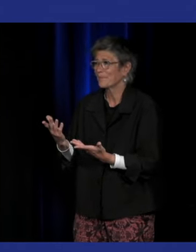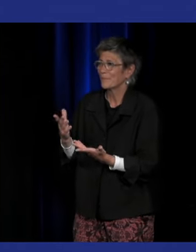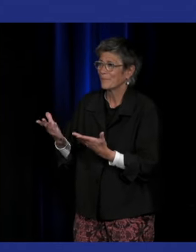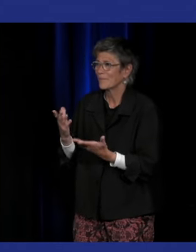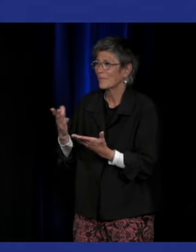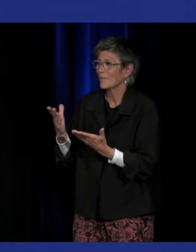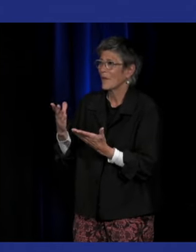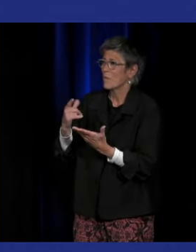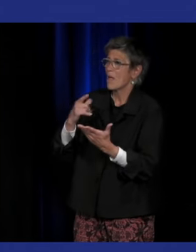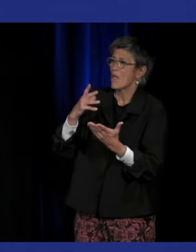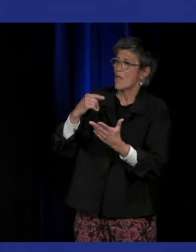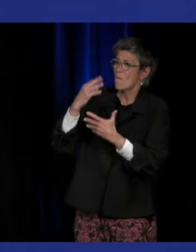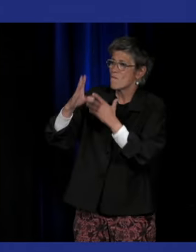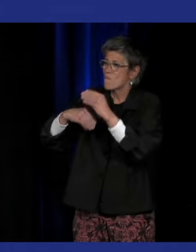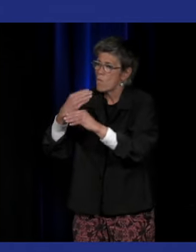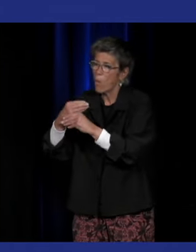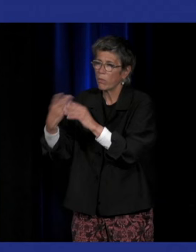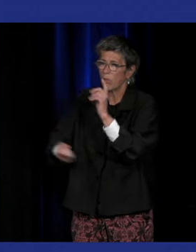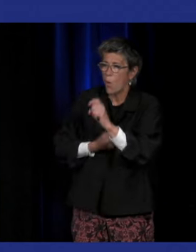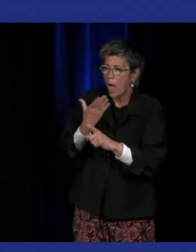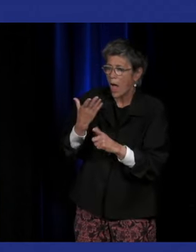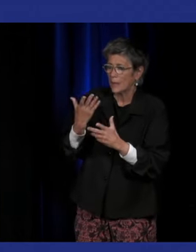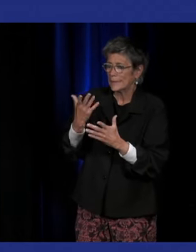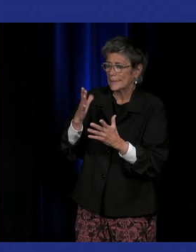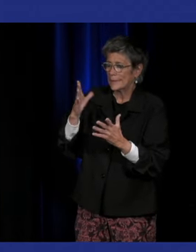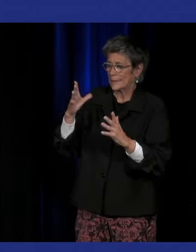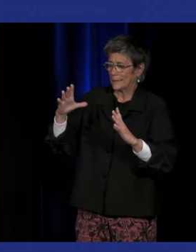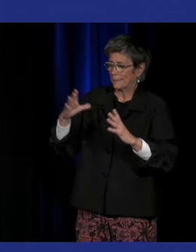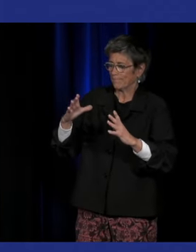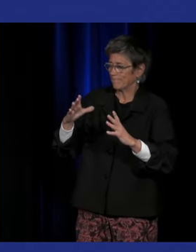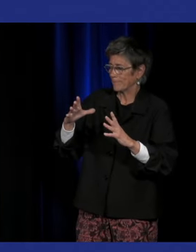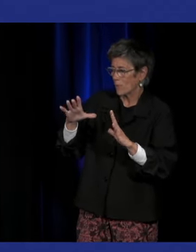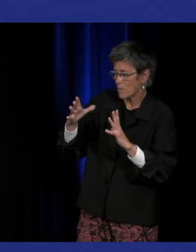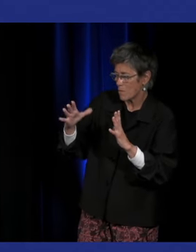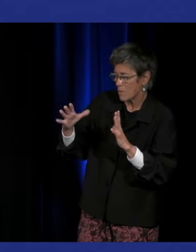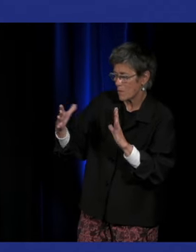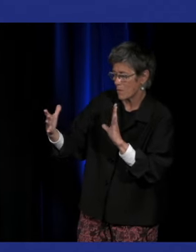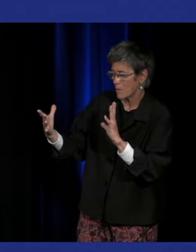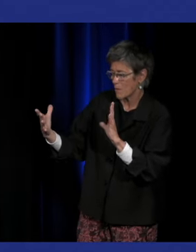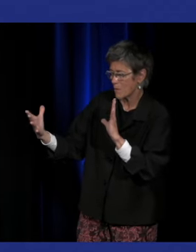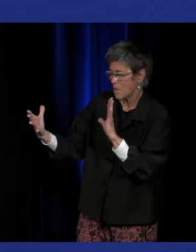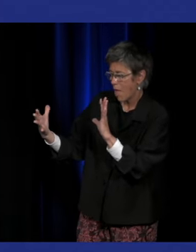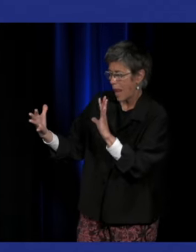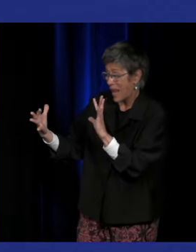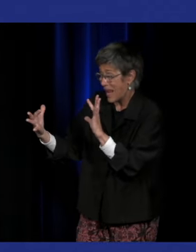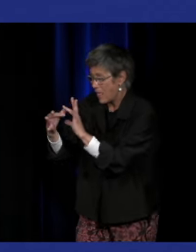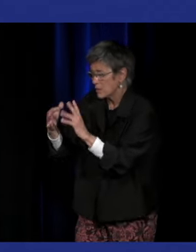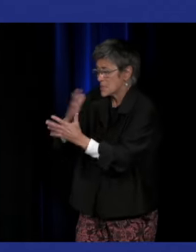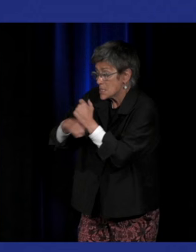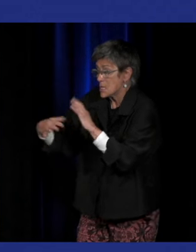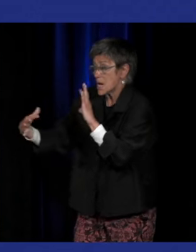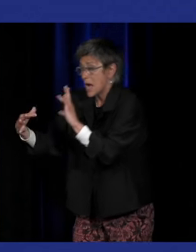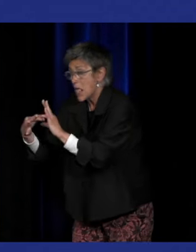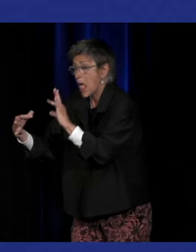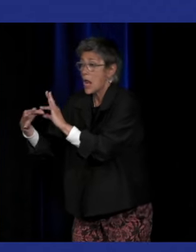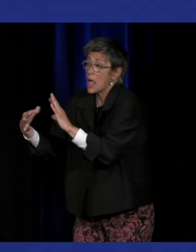de monde de l'art pour essayer d'avoir un lien avec ces personnes probablement